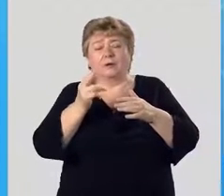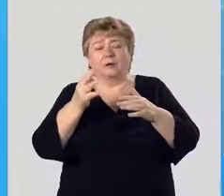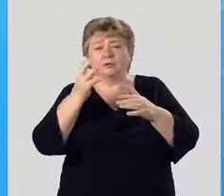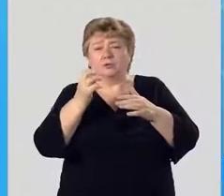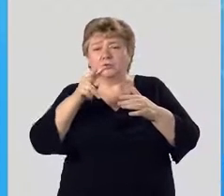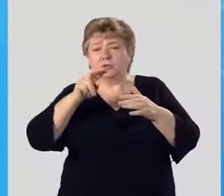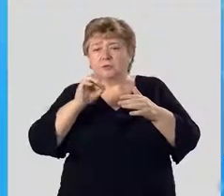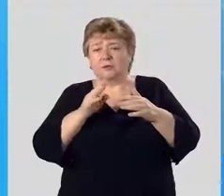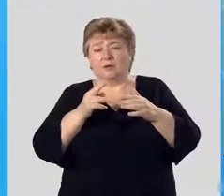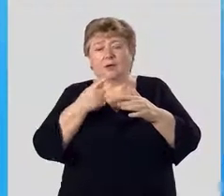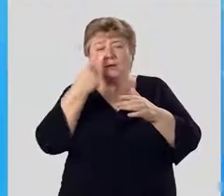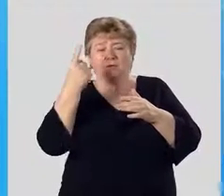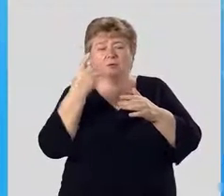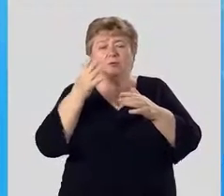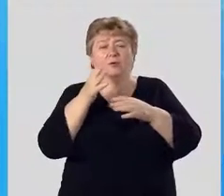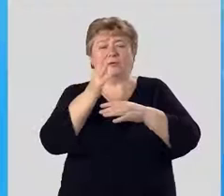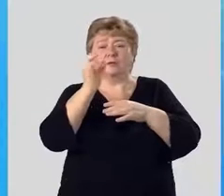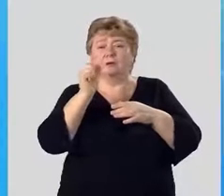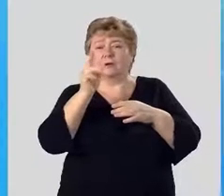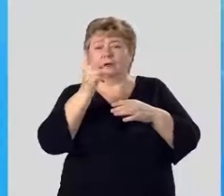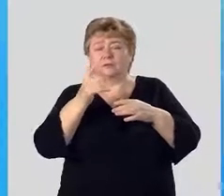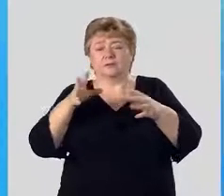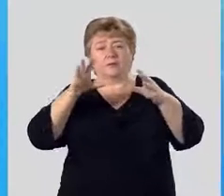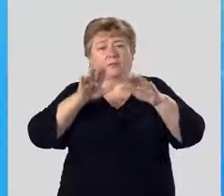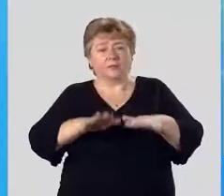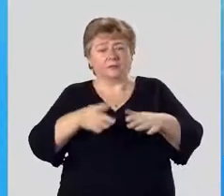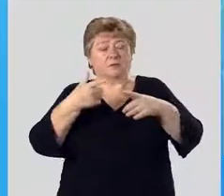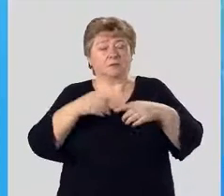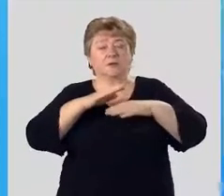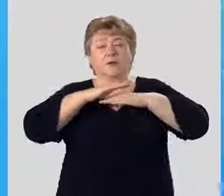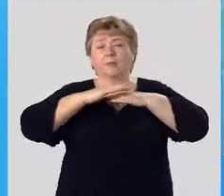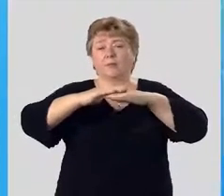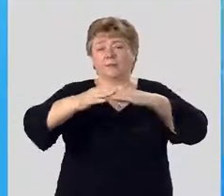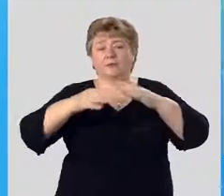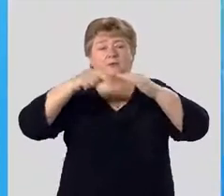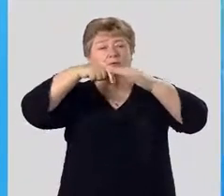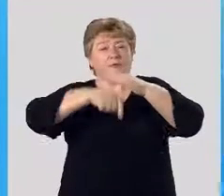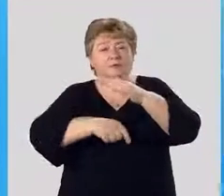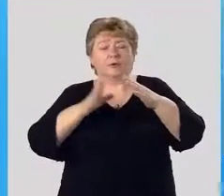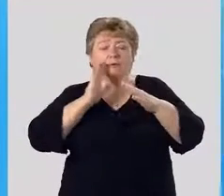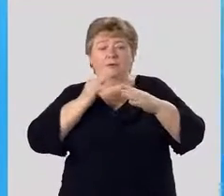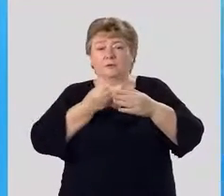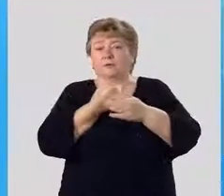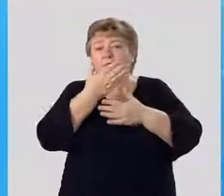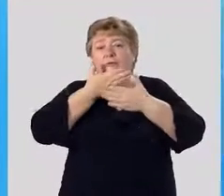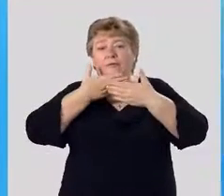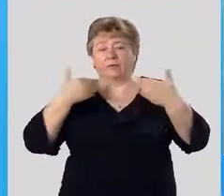уже 400 лет растет одинокое дерево акации в месте, где нет ни поверхностных, ни грунтовых источников воды.